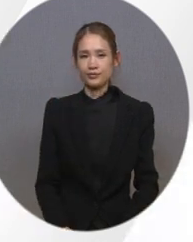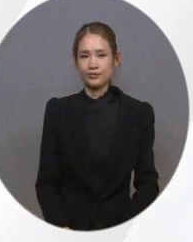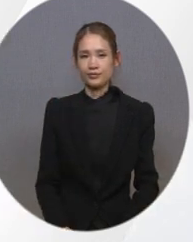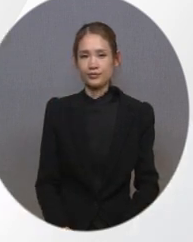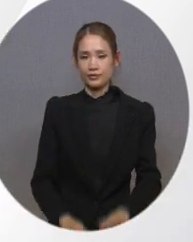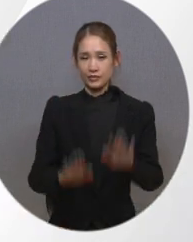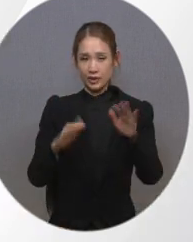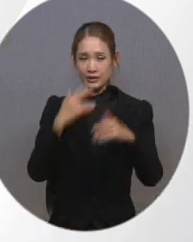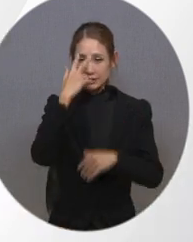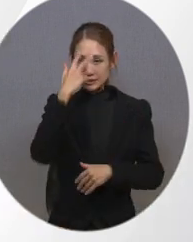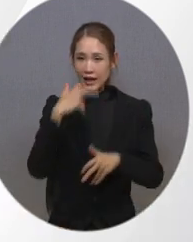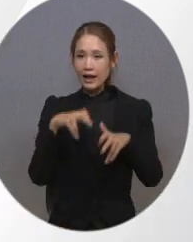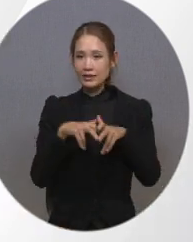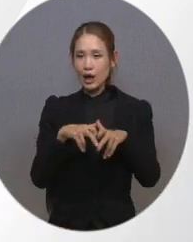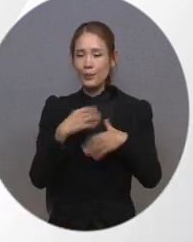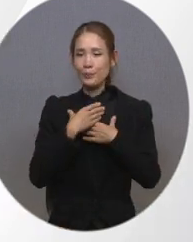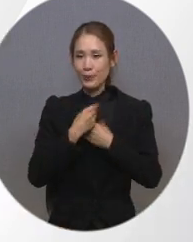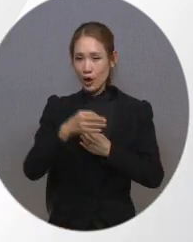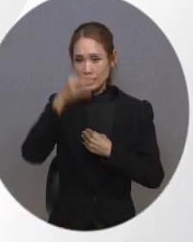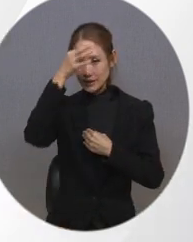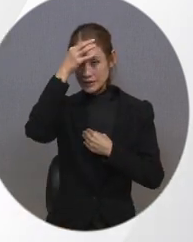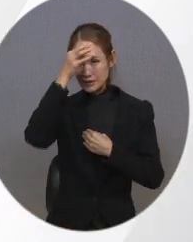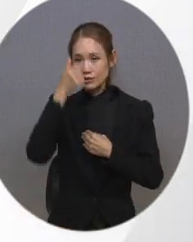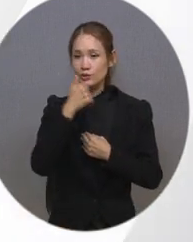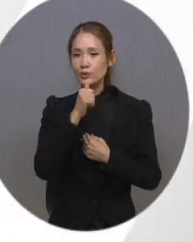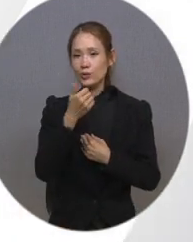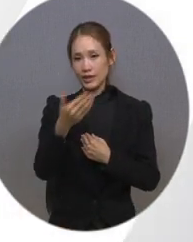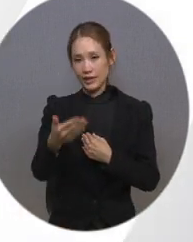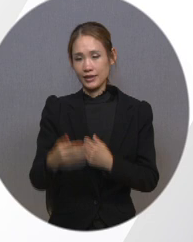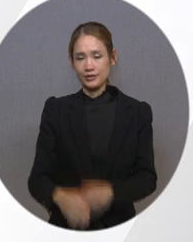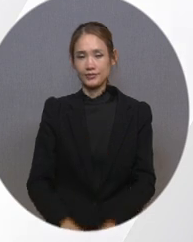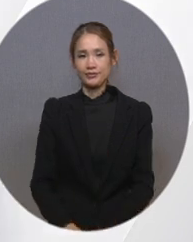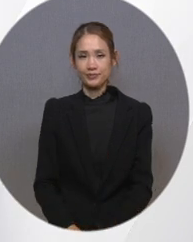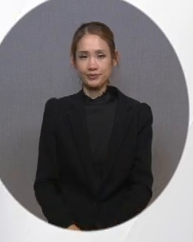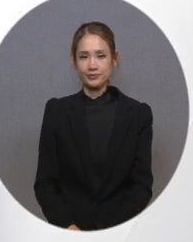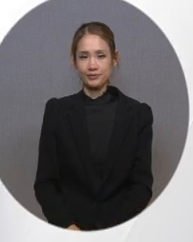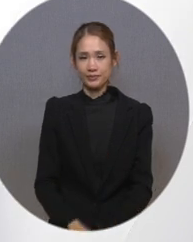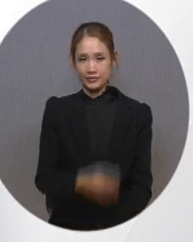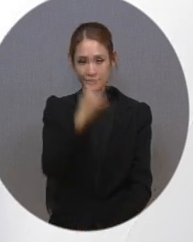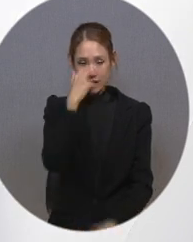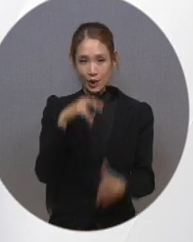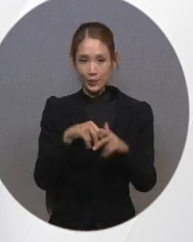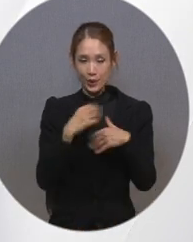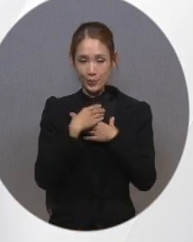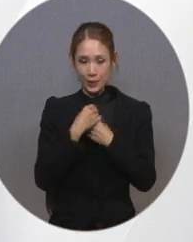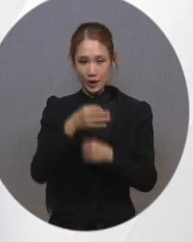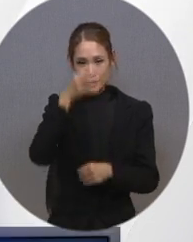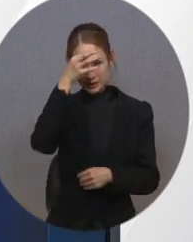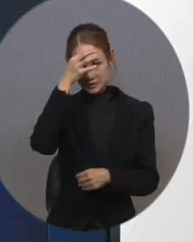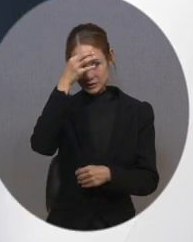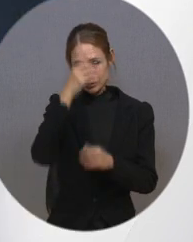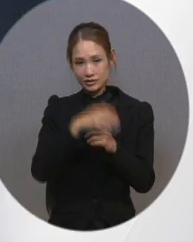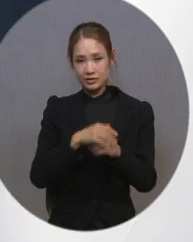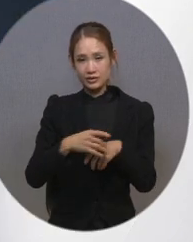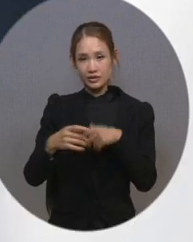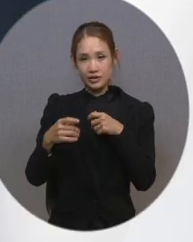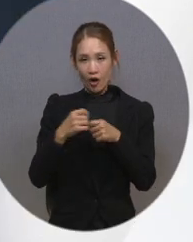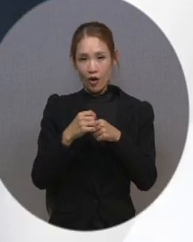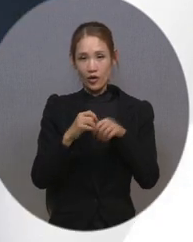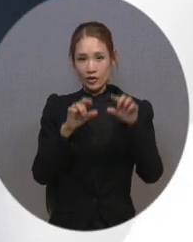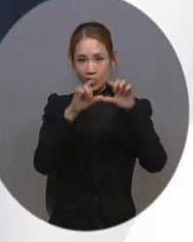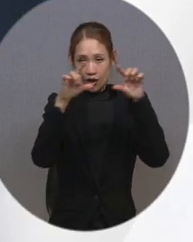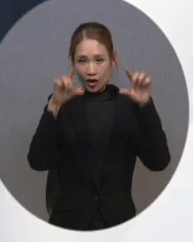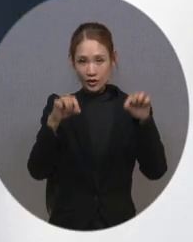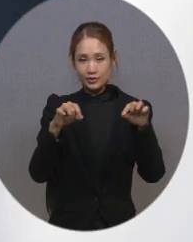이번에는 시각장애인 편의 기능에 대해 알아보겠습니다. 시각장애인 편의 기능들은 접근성 메뉴에서